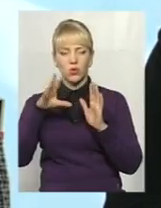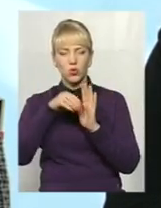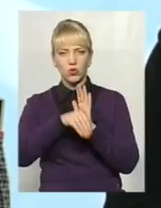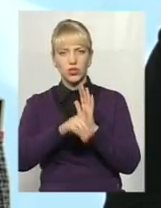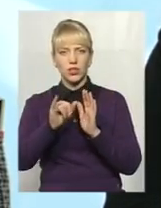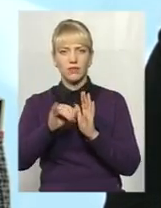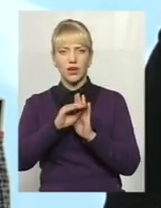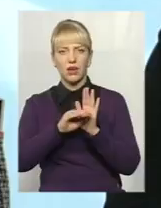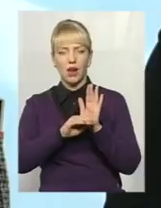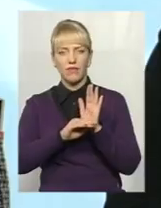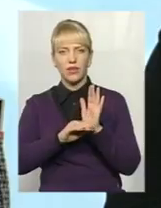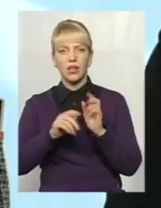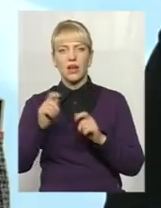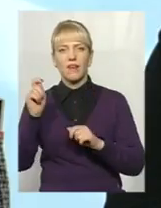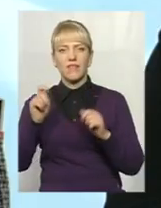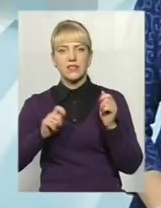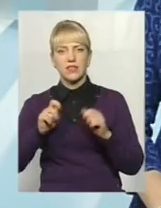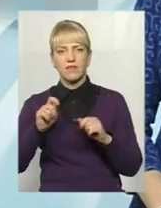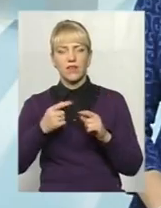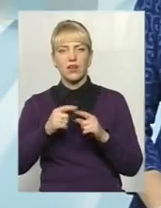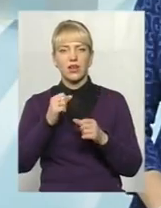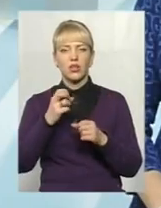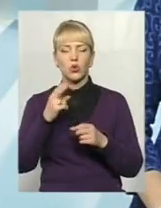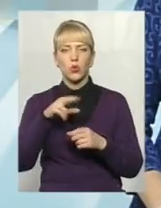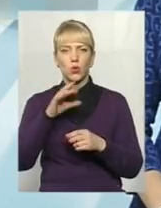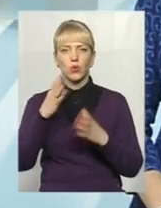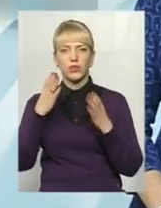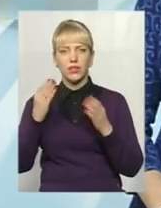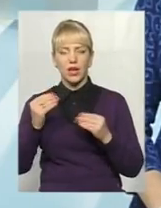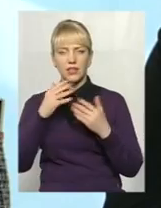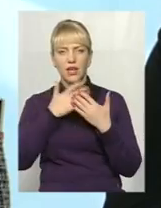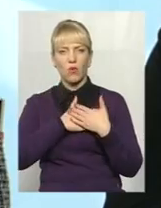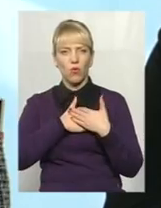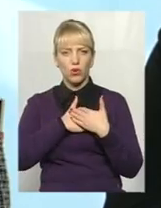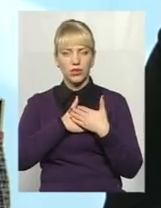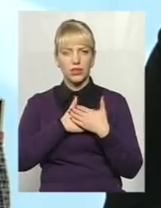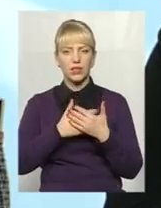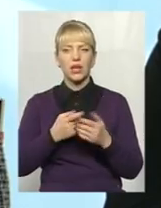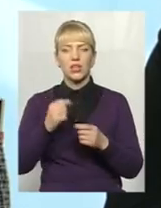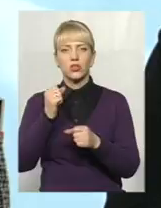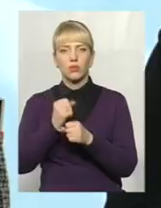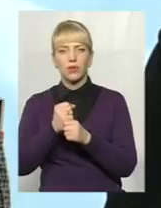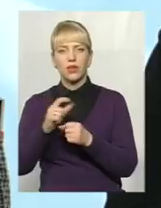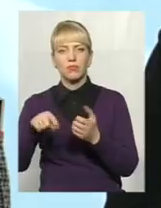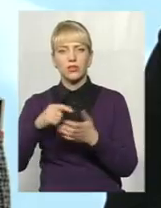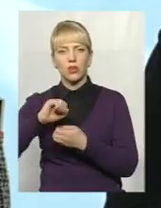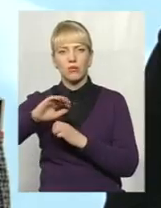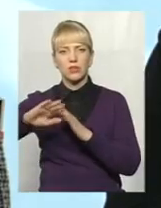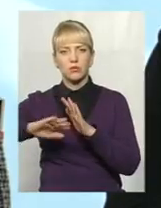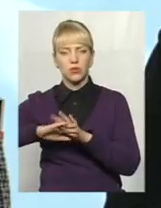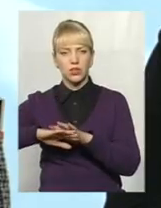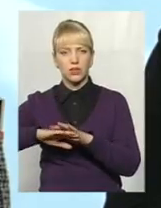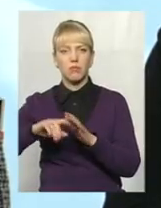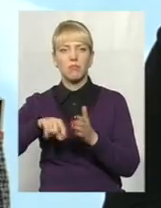закоханих Кам'янець міста закоханих. Були розроблені локації по місту. Такий цікавий, це був пробний етап для того, щоб